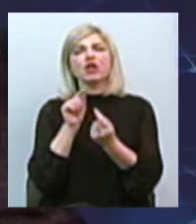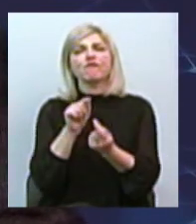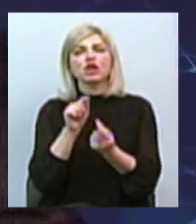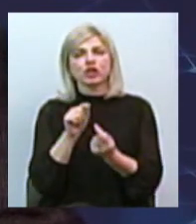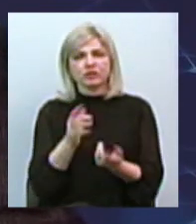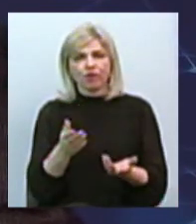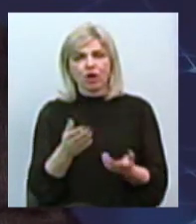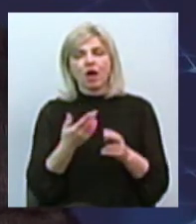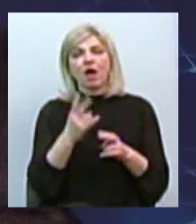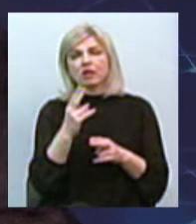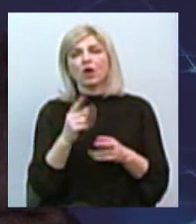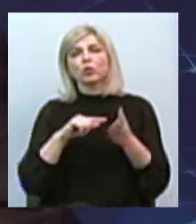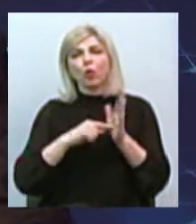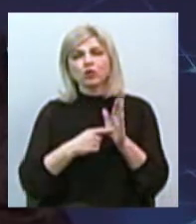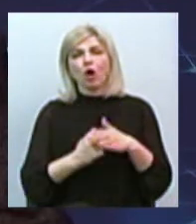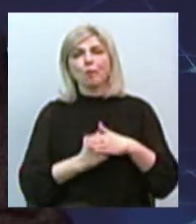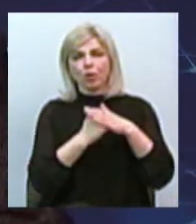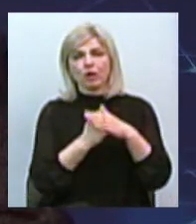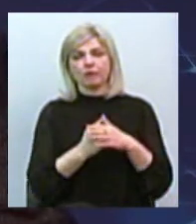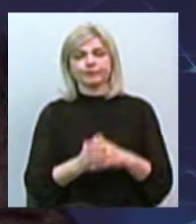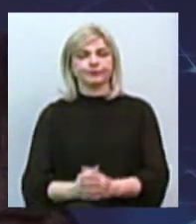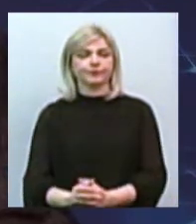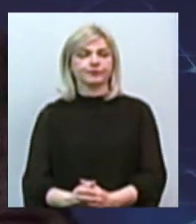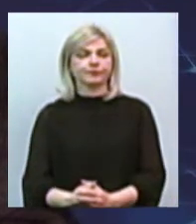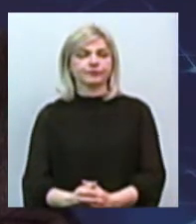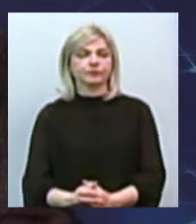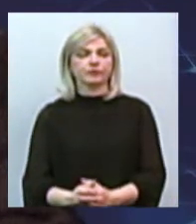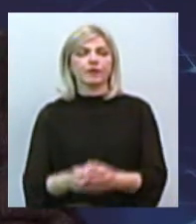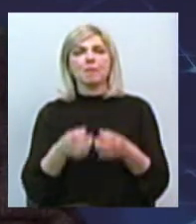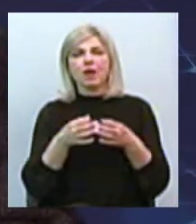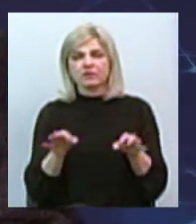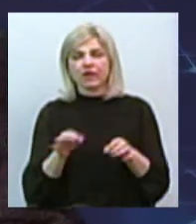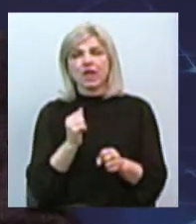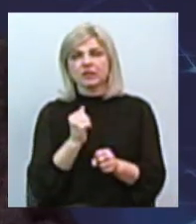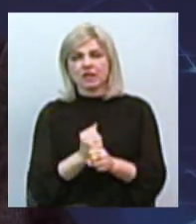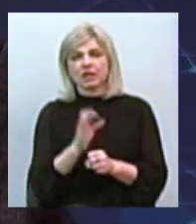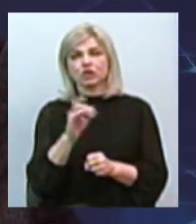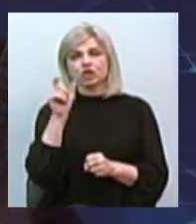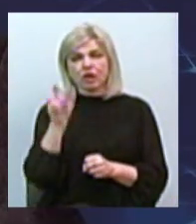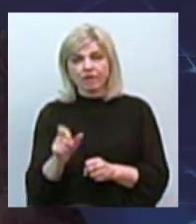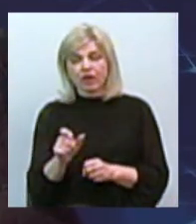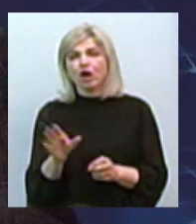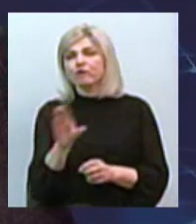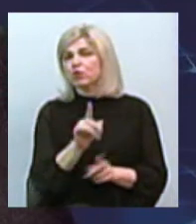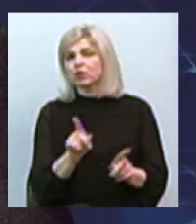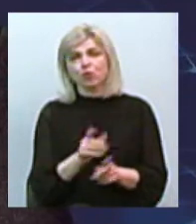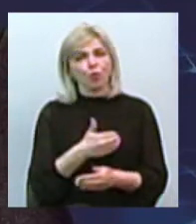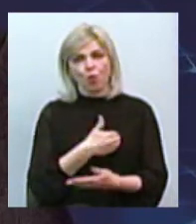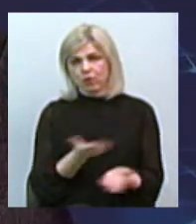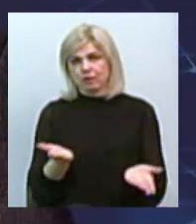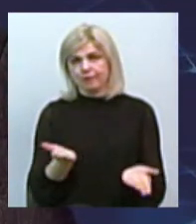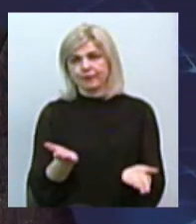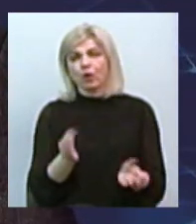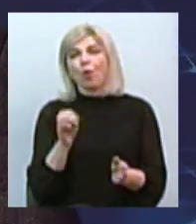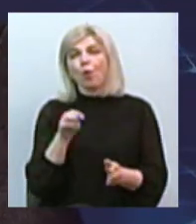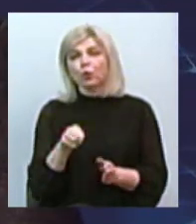котрих можна строити любо психологічне построення, дозволяючи зробити людським і соціумом все, що угодно. От